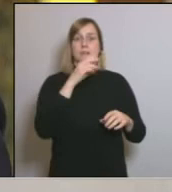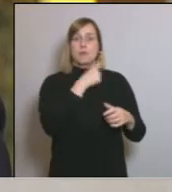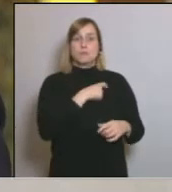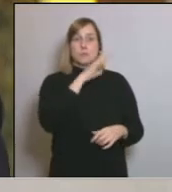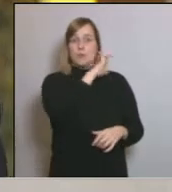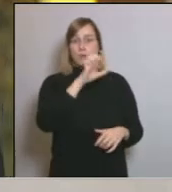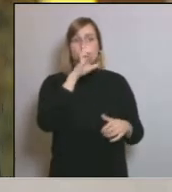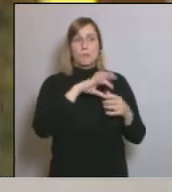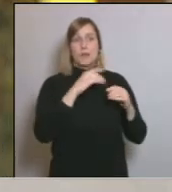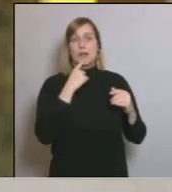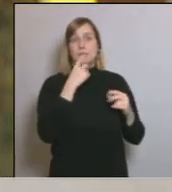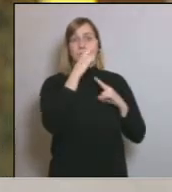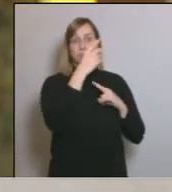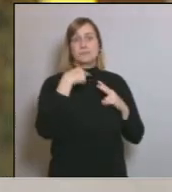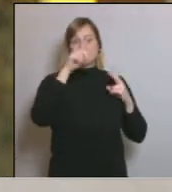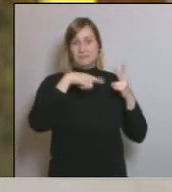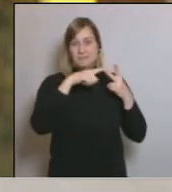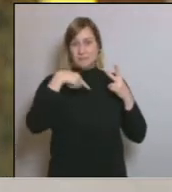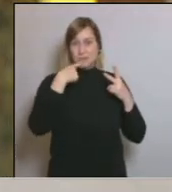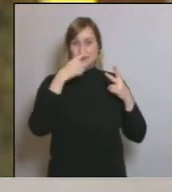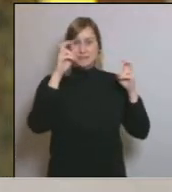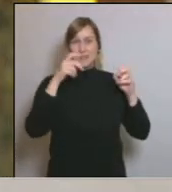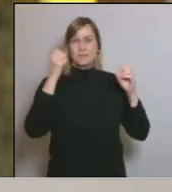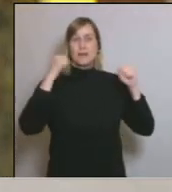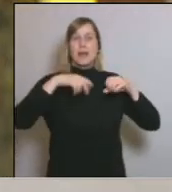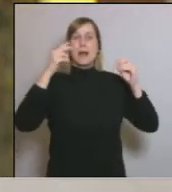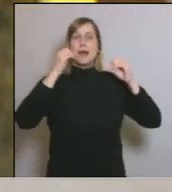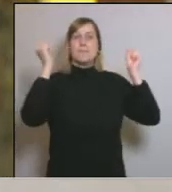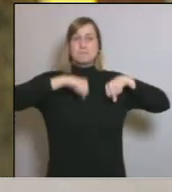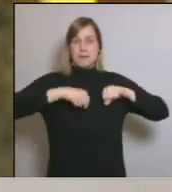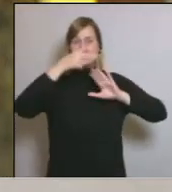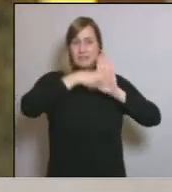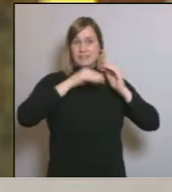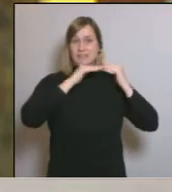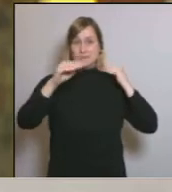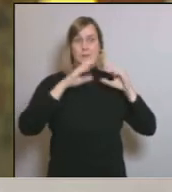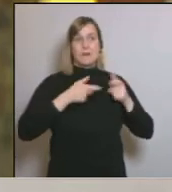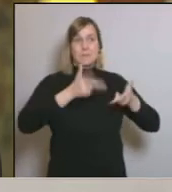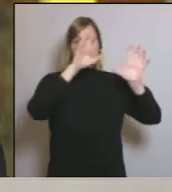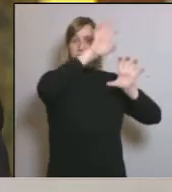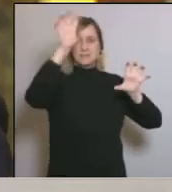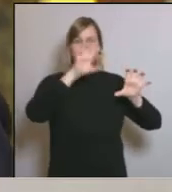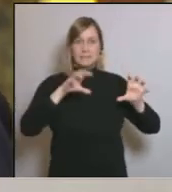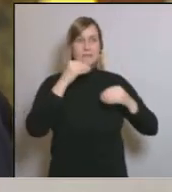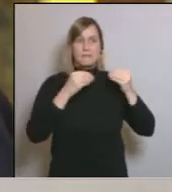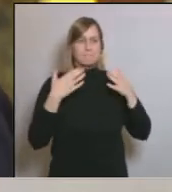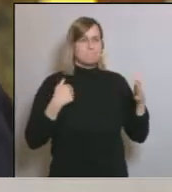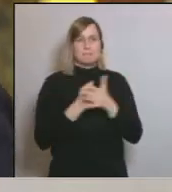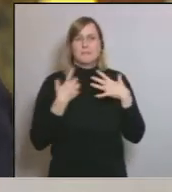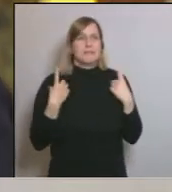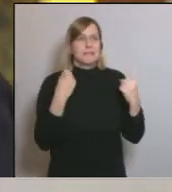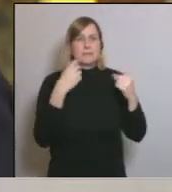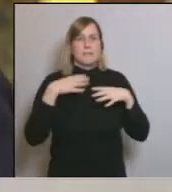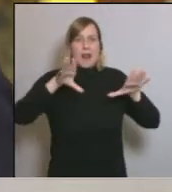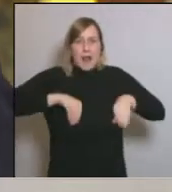salvaguarda i suspengués les regles del pacte d'estabilitat i creixement per permetre als estats per fer tot allò que sigui necessari per fer front a la